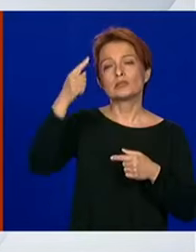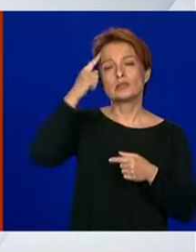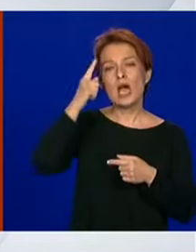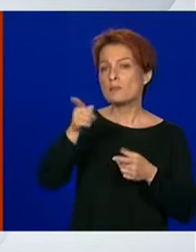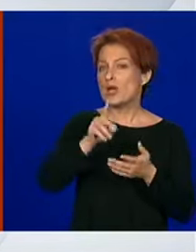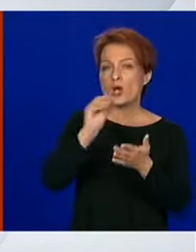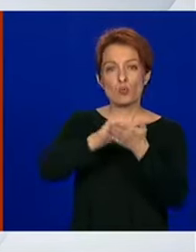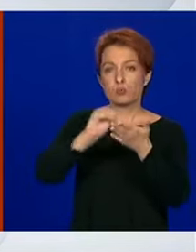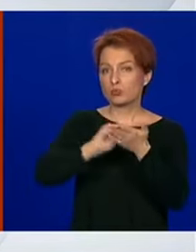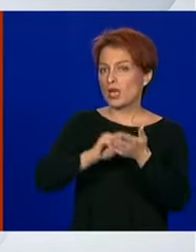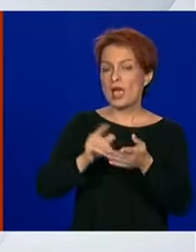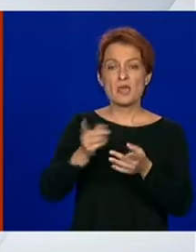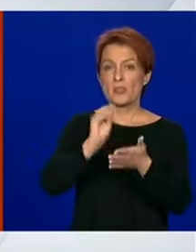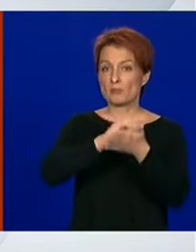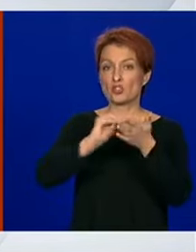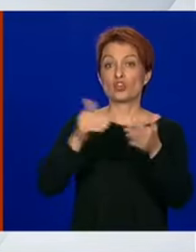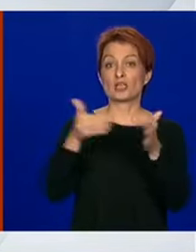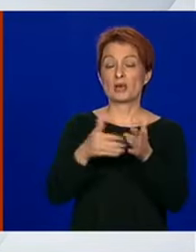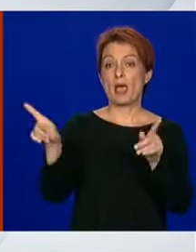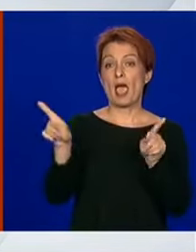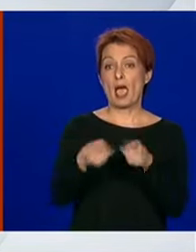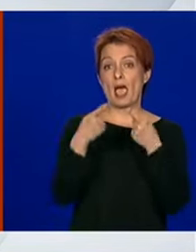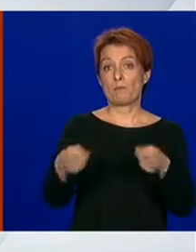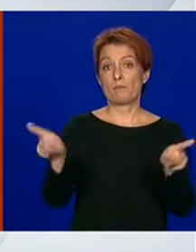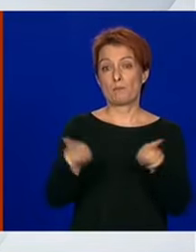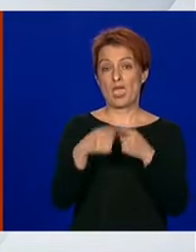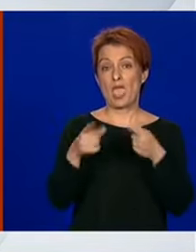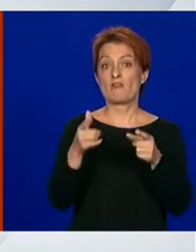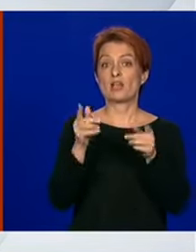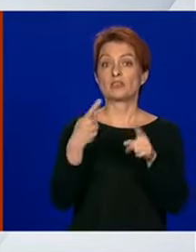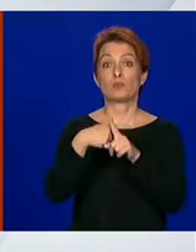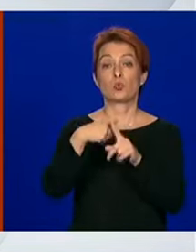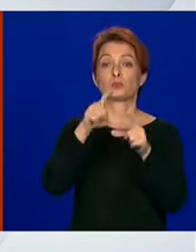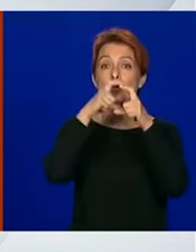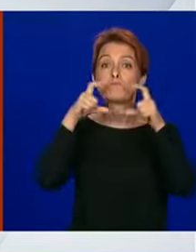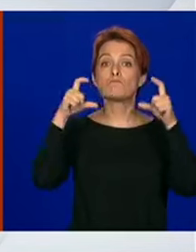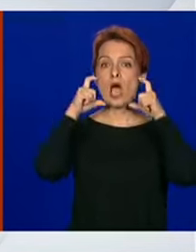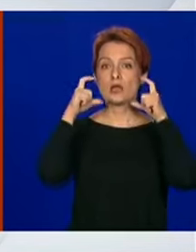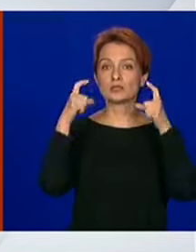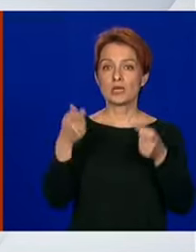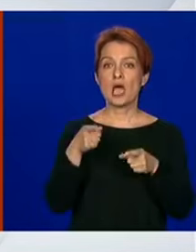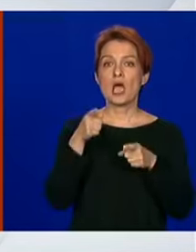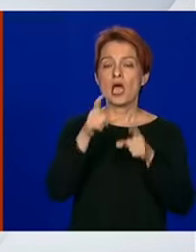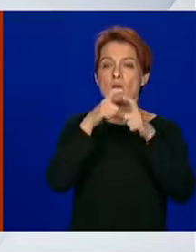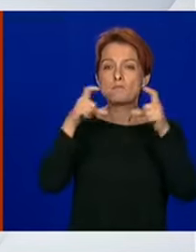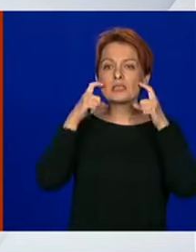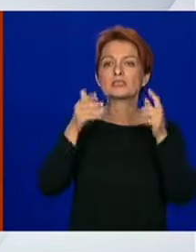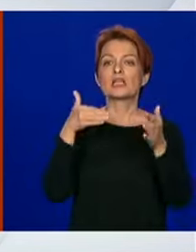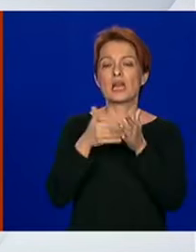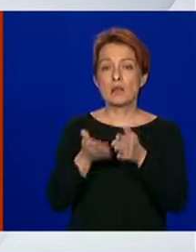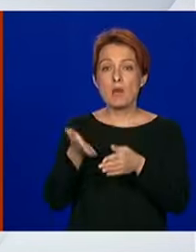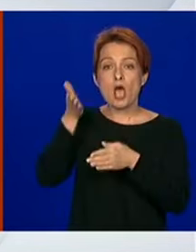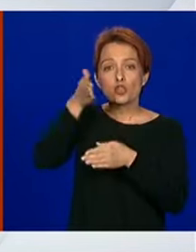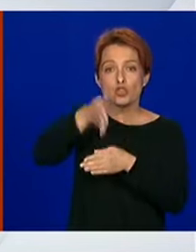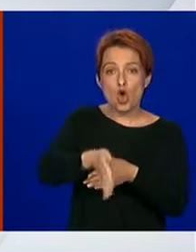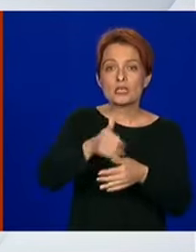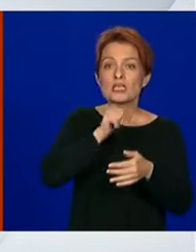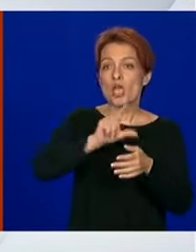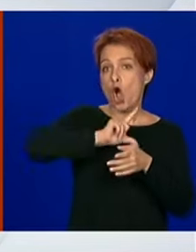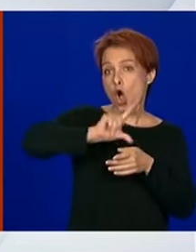piše da oni trebaju pjevati s maskama, nego piše da maske trebaju imati prilikom dolaska, odlaska,